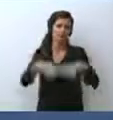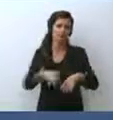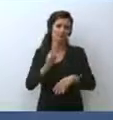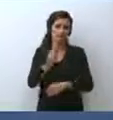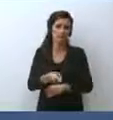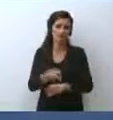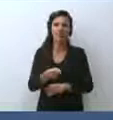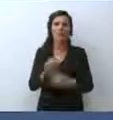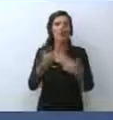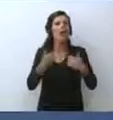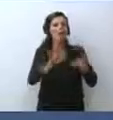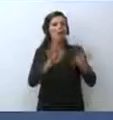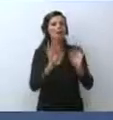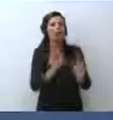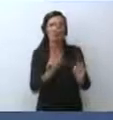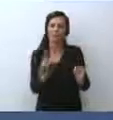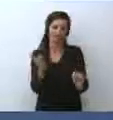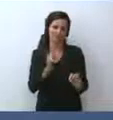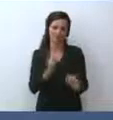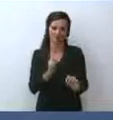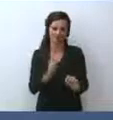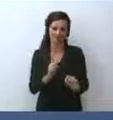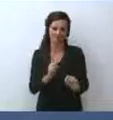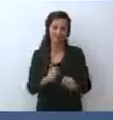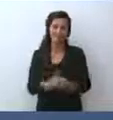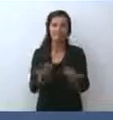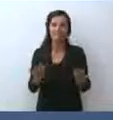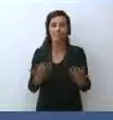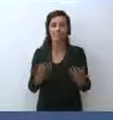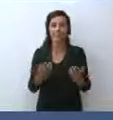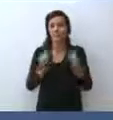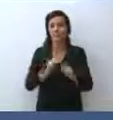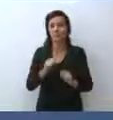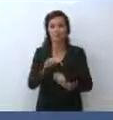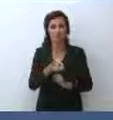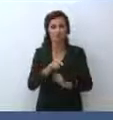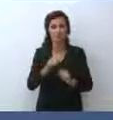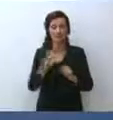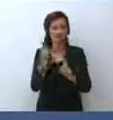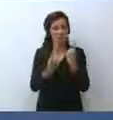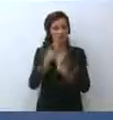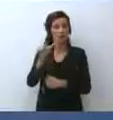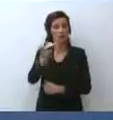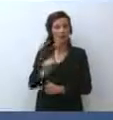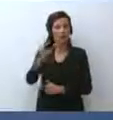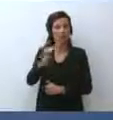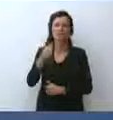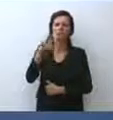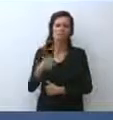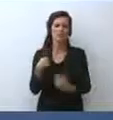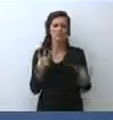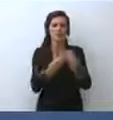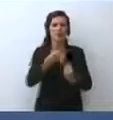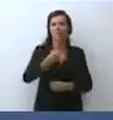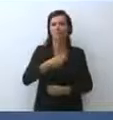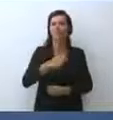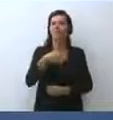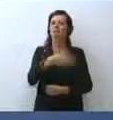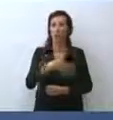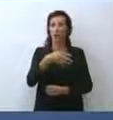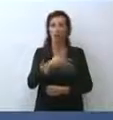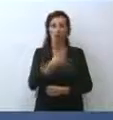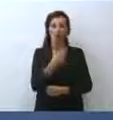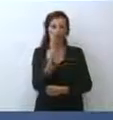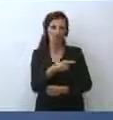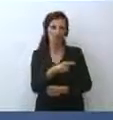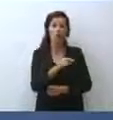che rimanga così. Quindi questo sarà sicuramente uno degli argomenti di discussione stasera col Presidente Macron, ma non sarà l